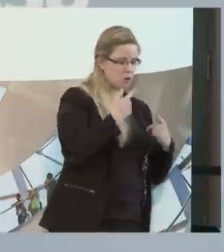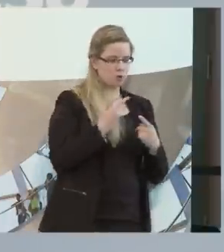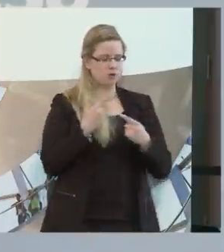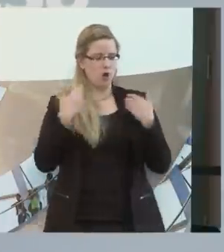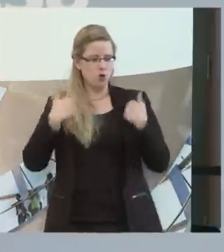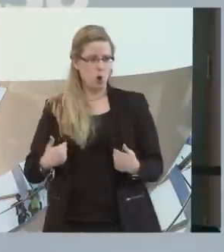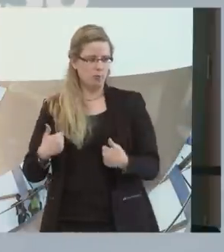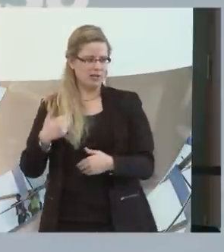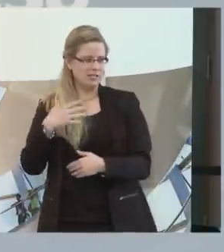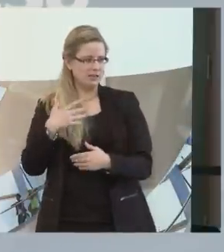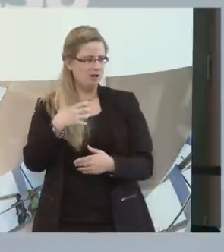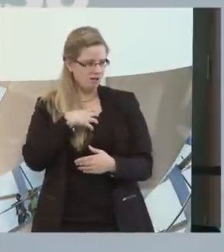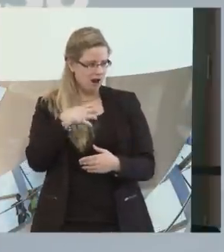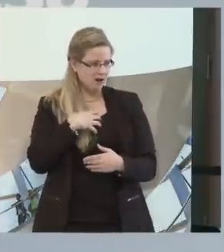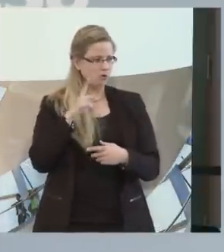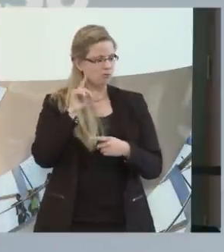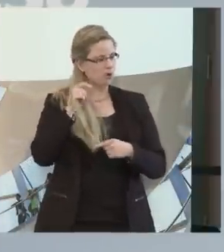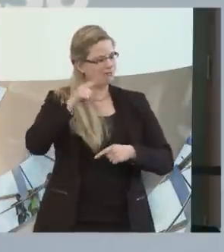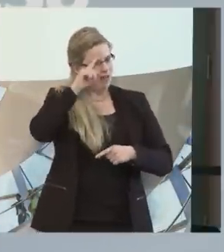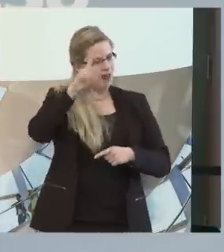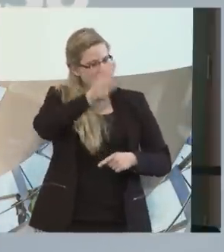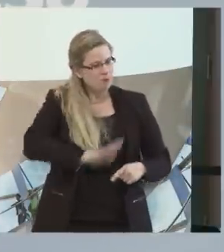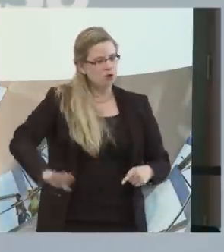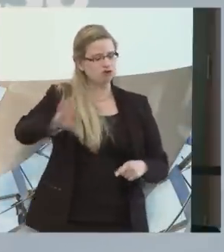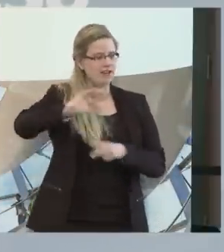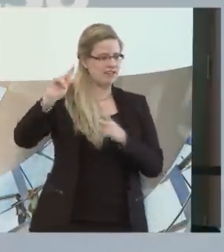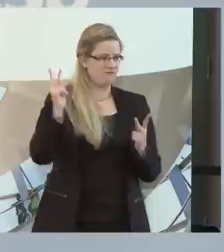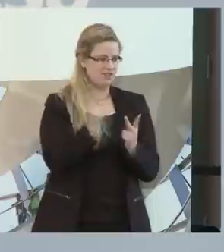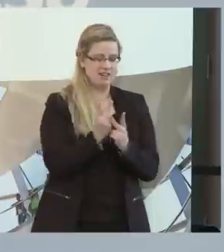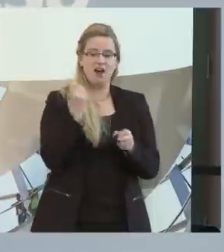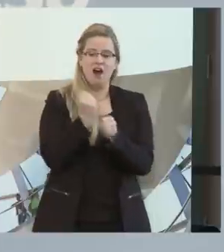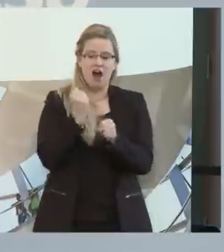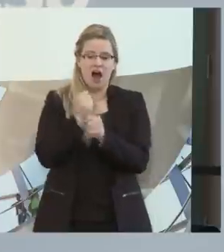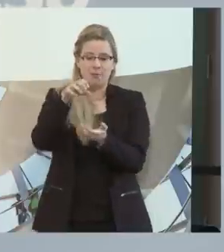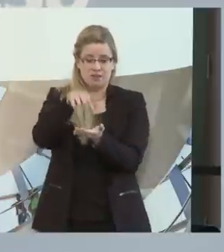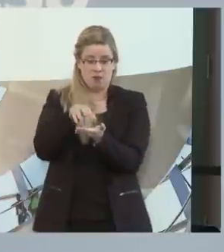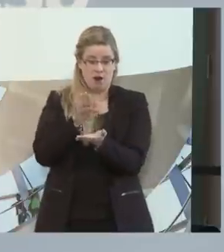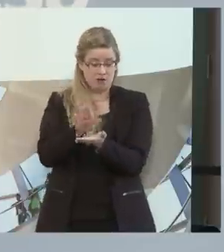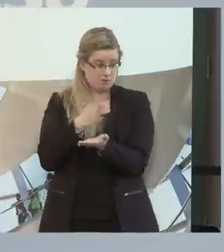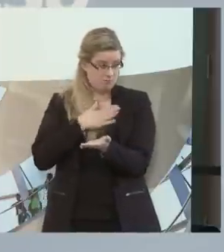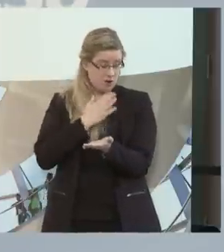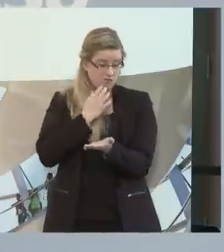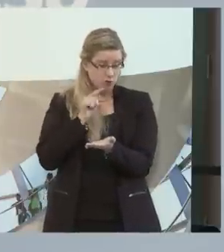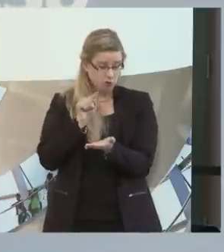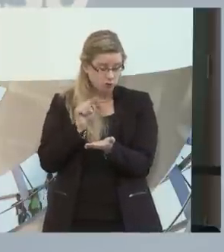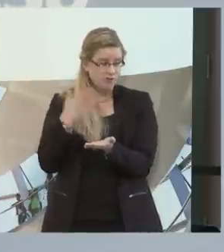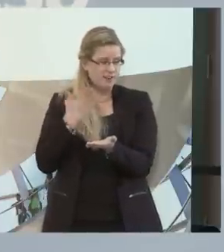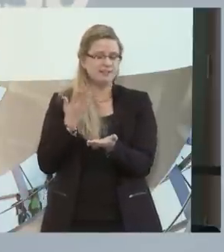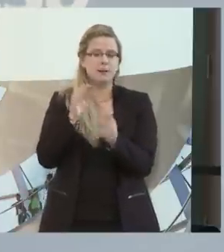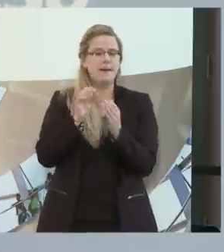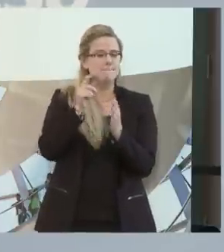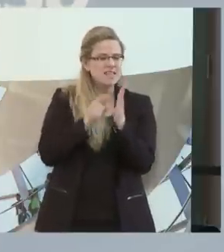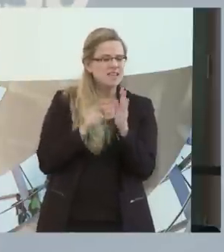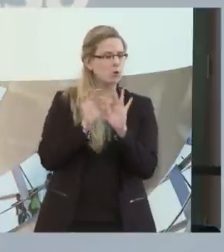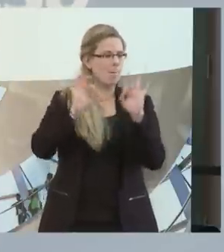in unserem Lande fahren. Bei dem Arbeitsmarkt ist es so, dass wir uns natürlich wünschen, bessere Bedingungen, mehr